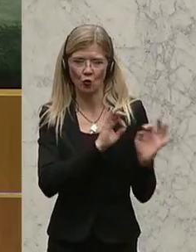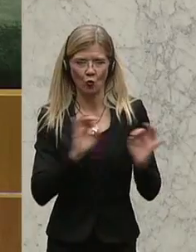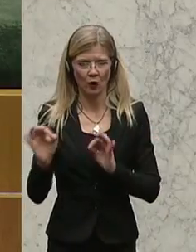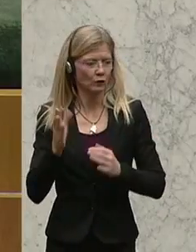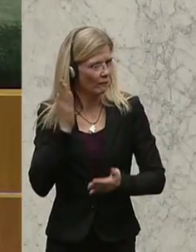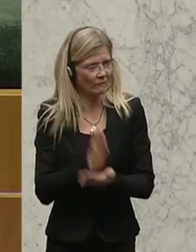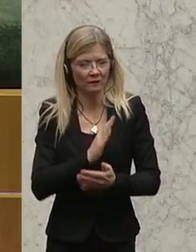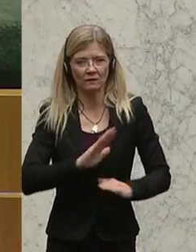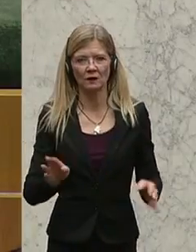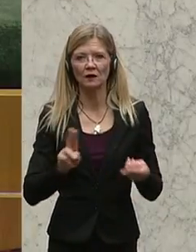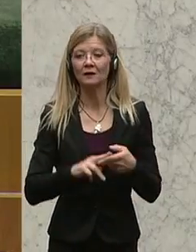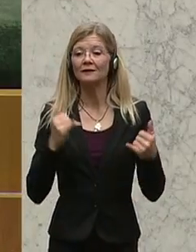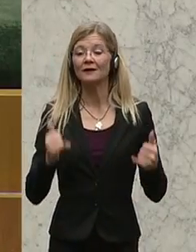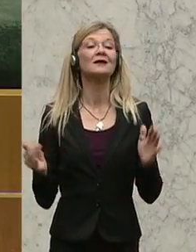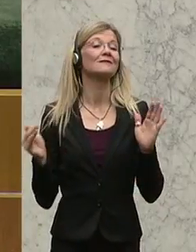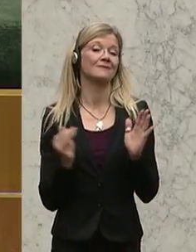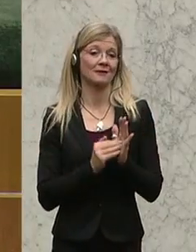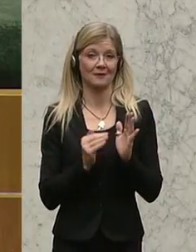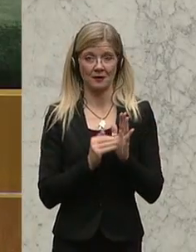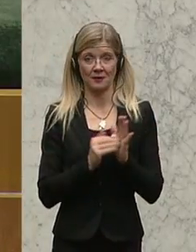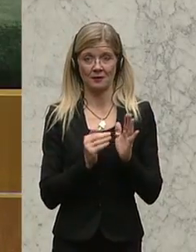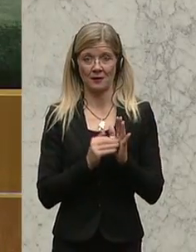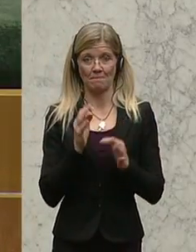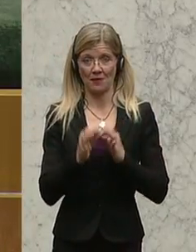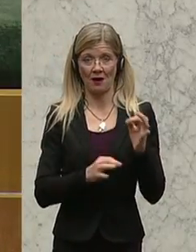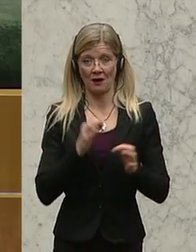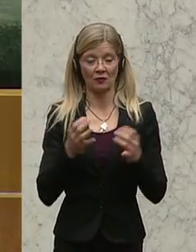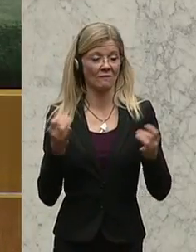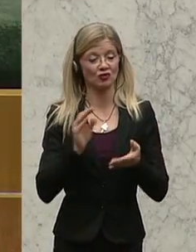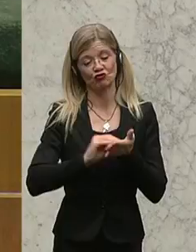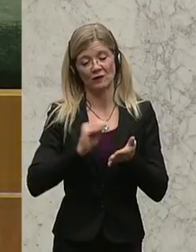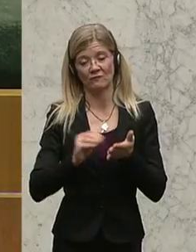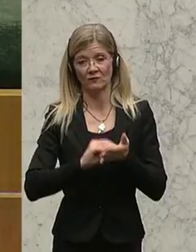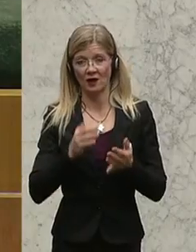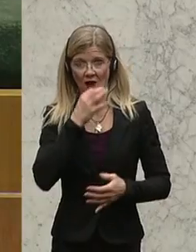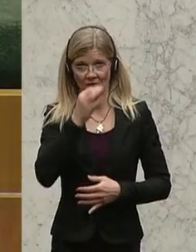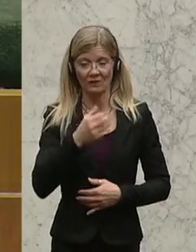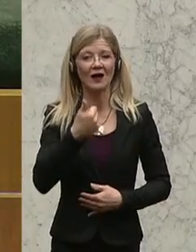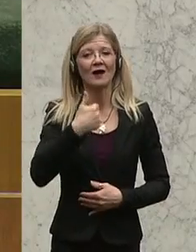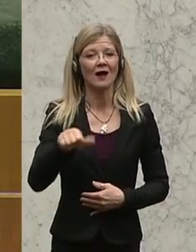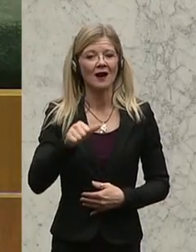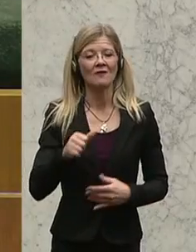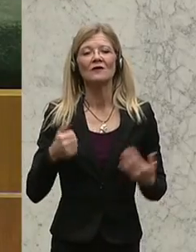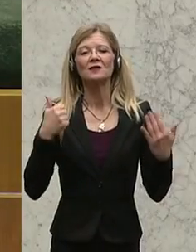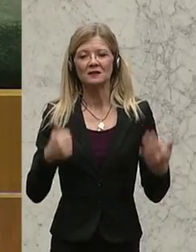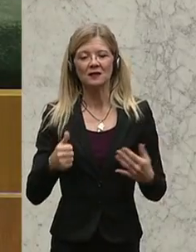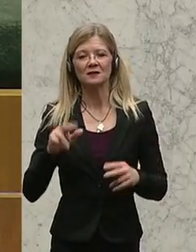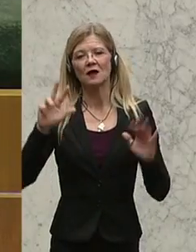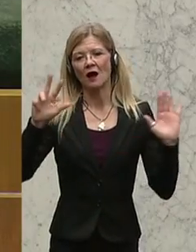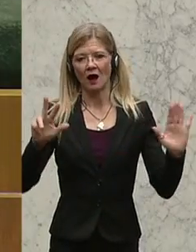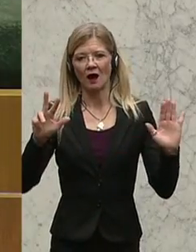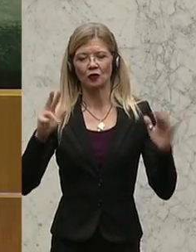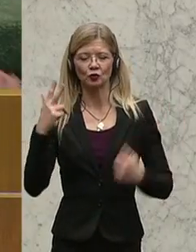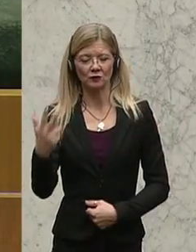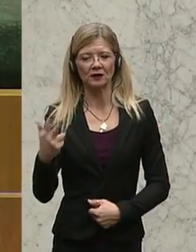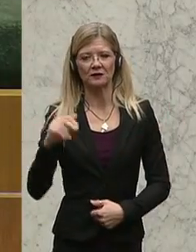Wir gelangen zur dringlichen Behandlung der schriftlichen Anfrage. Nun, nachdem die Tagesordnung erschöpft ist, kommt es also zum Aufruf